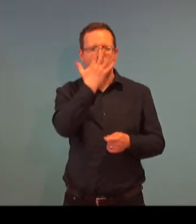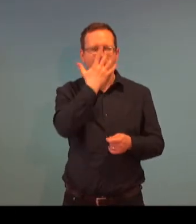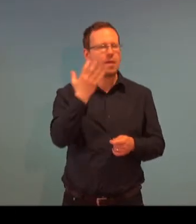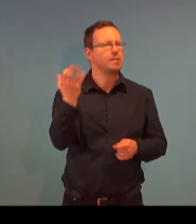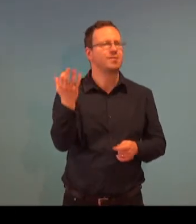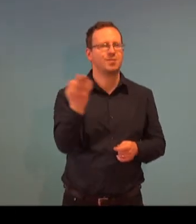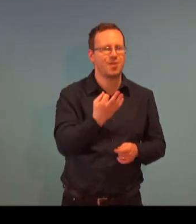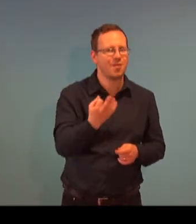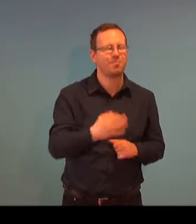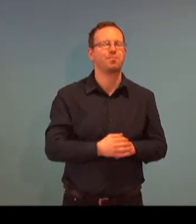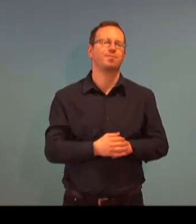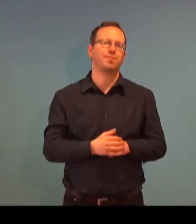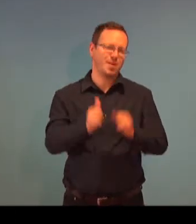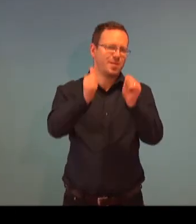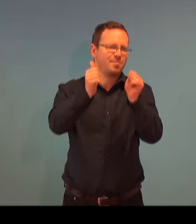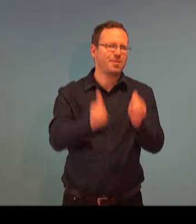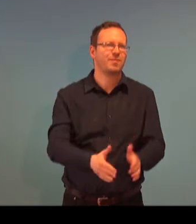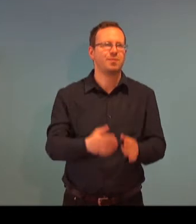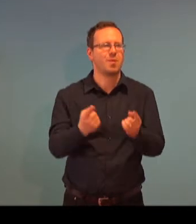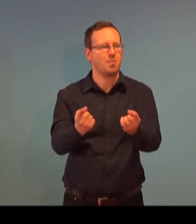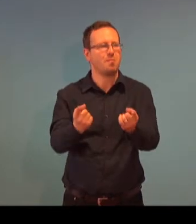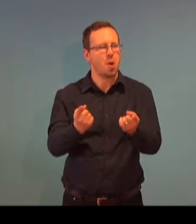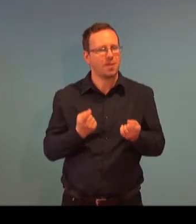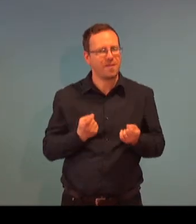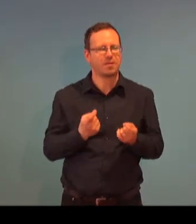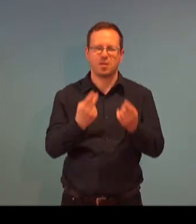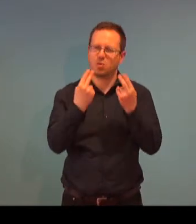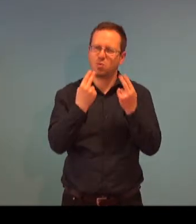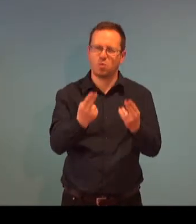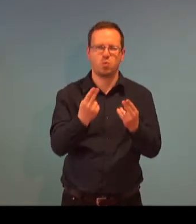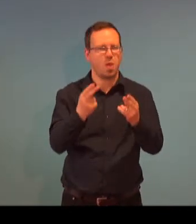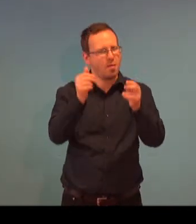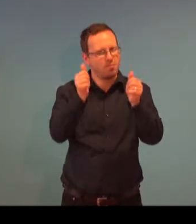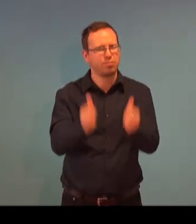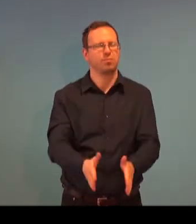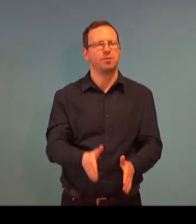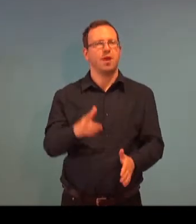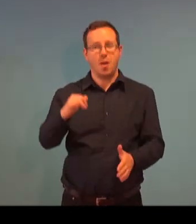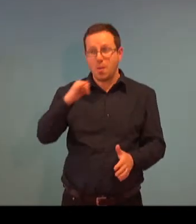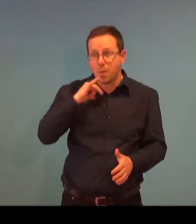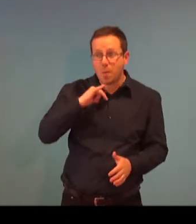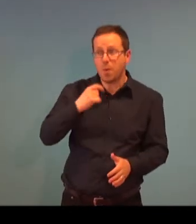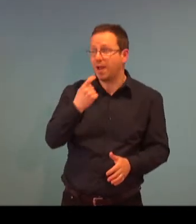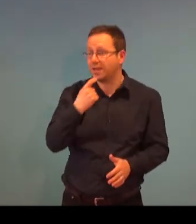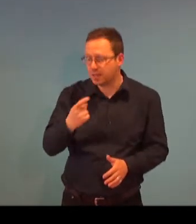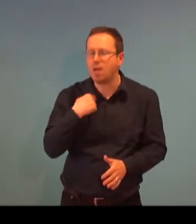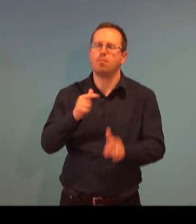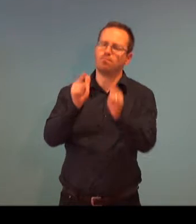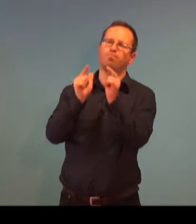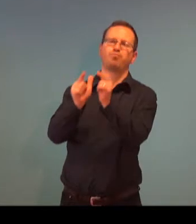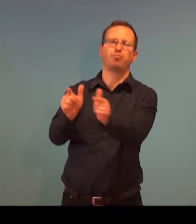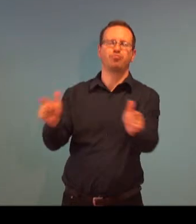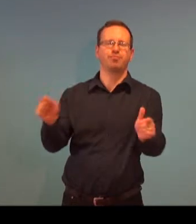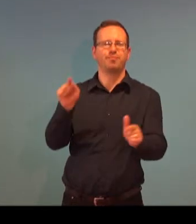pracovat u nás v tomto středisku, vždycky je to samozřejmě o té motivaci, o tom zájmu